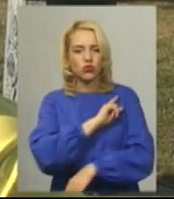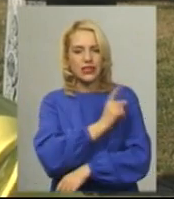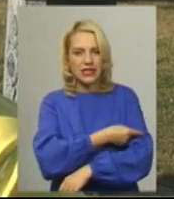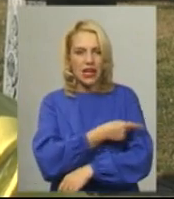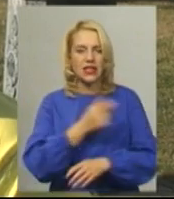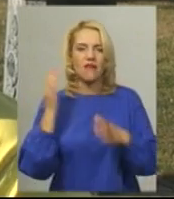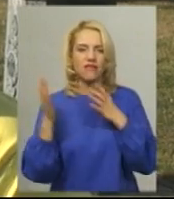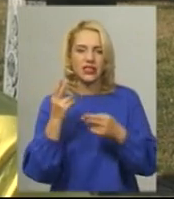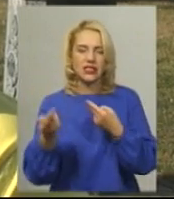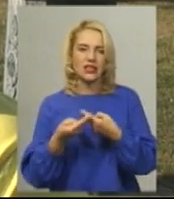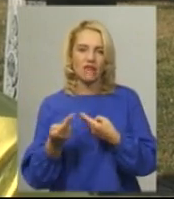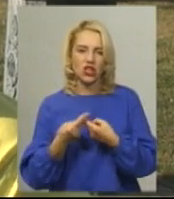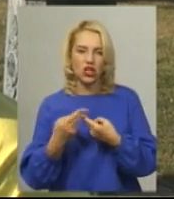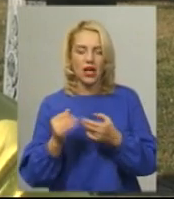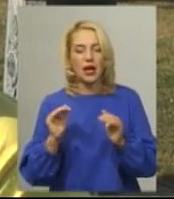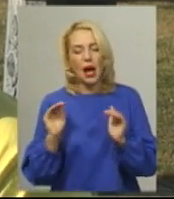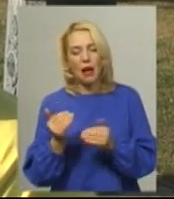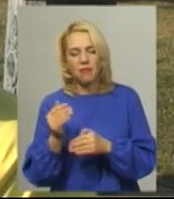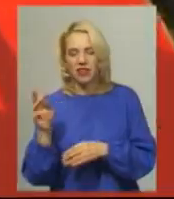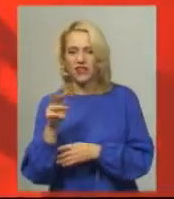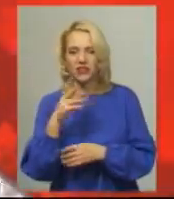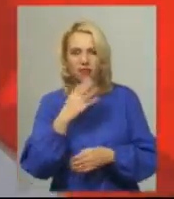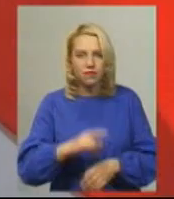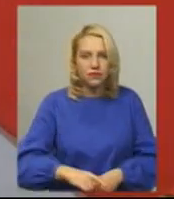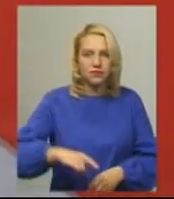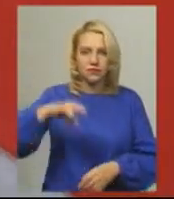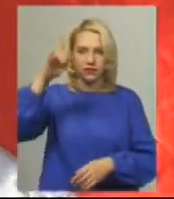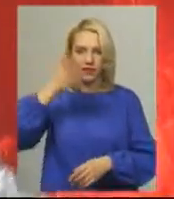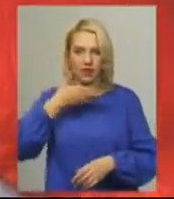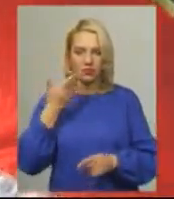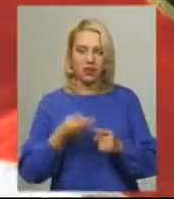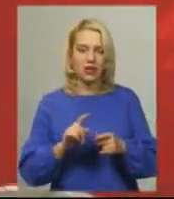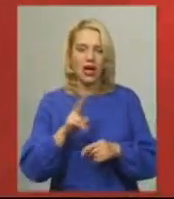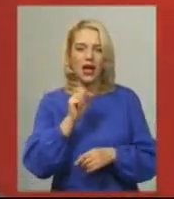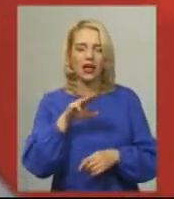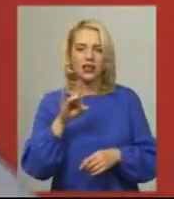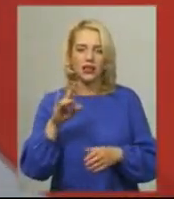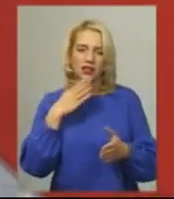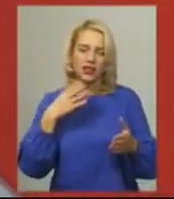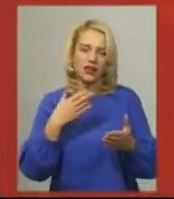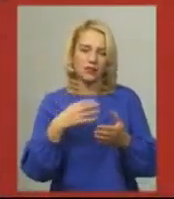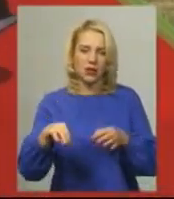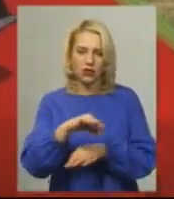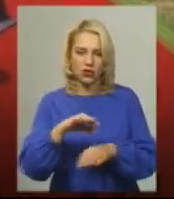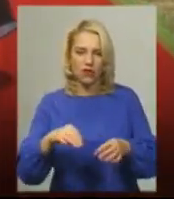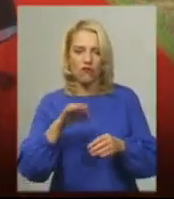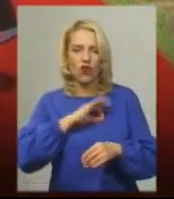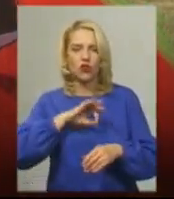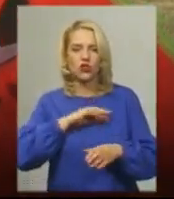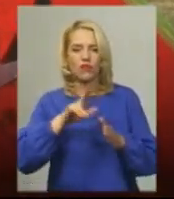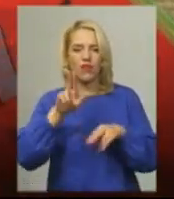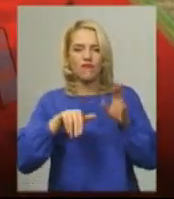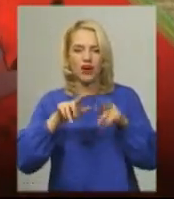заважає, а малий вітер не піднімає зміїв. Катерина Підліпчук при конструюванні свого змія використовувала фарби. Це